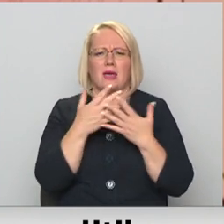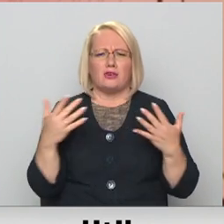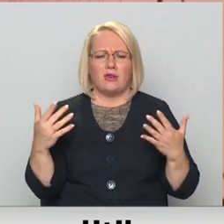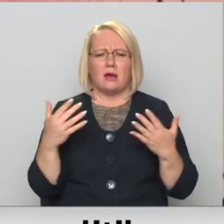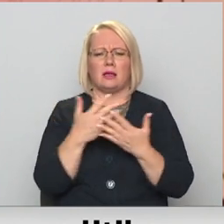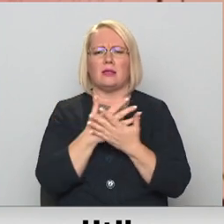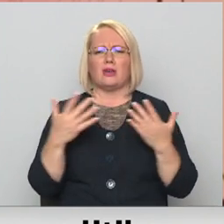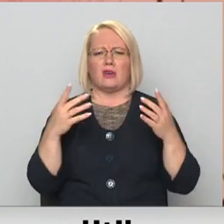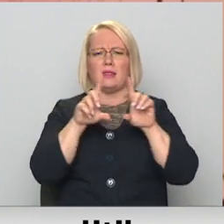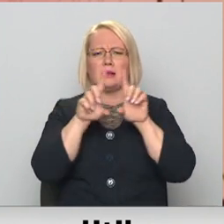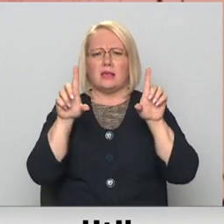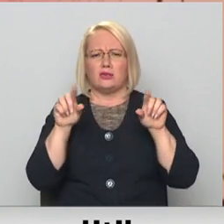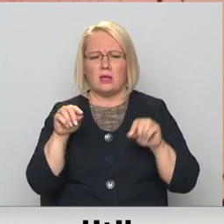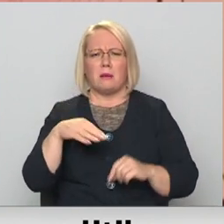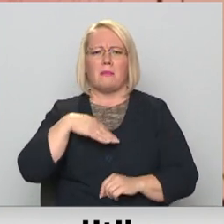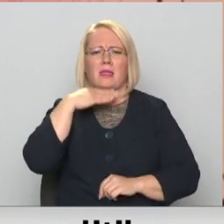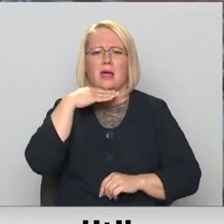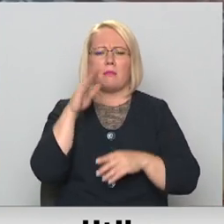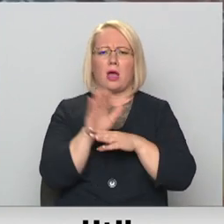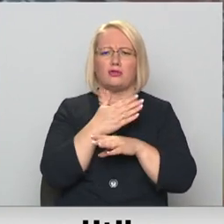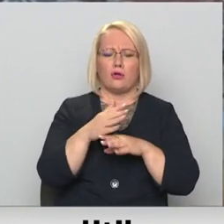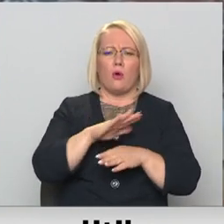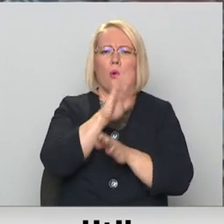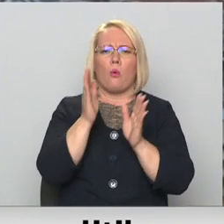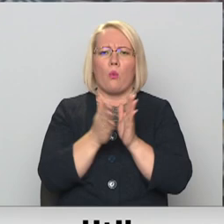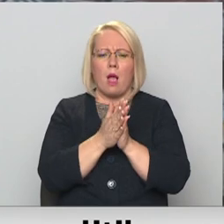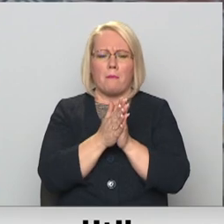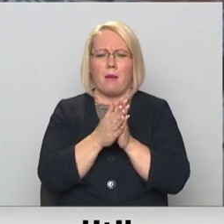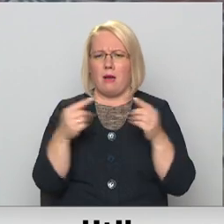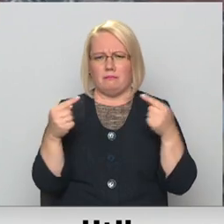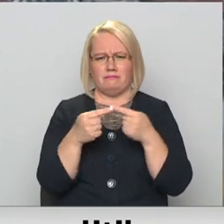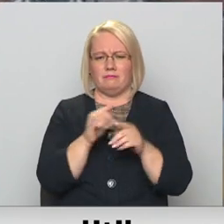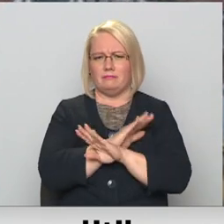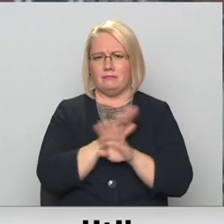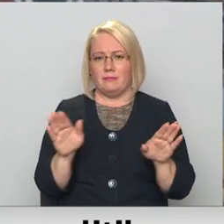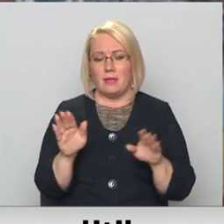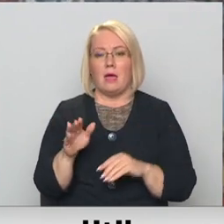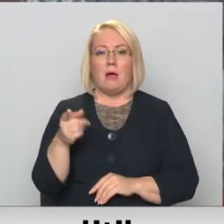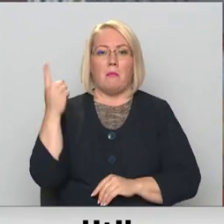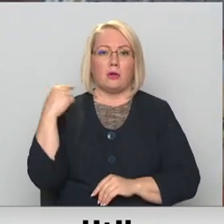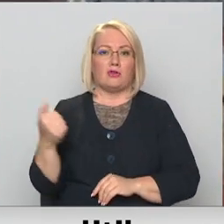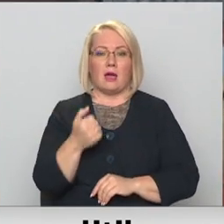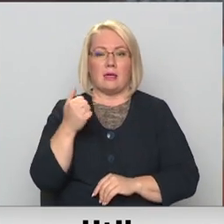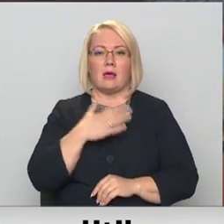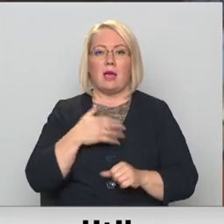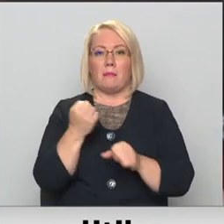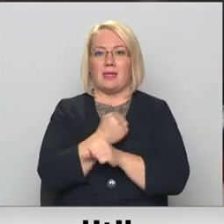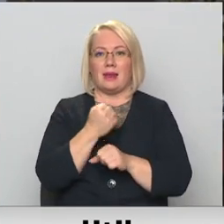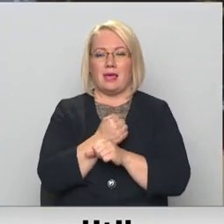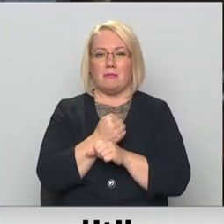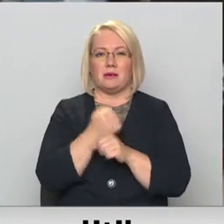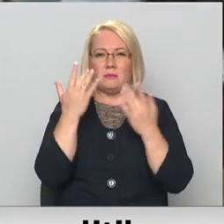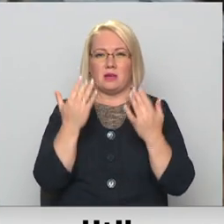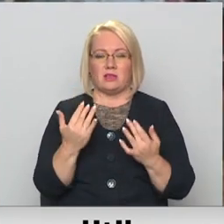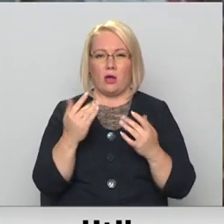Dažās institūcijās pietiekam atšķirīgi un dažkārt kopā neiet no galīgi nemaz. Pēc aizvedītā gada labdarības maratona dot pieci,